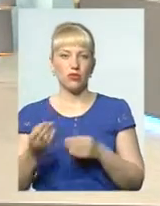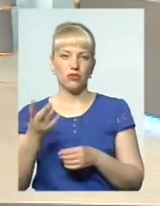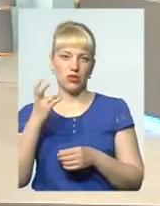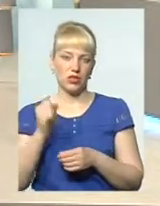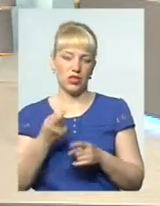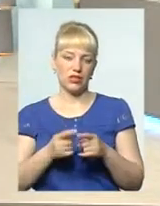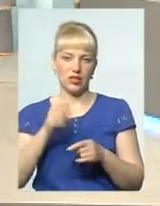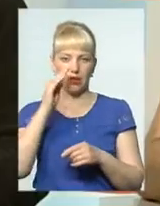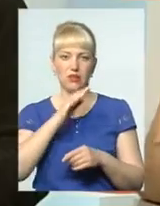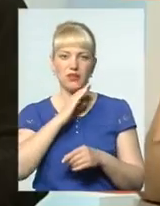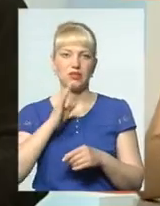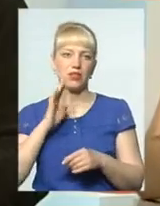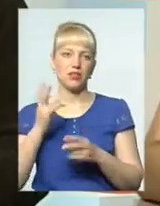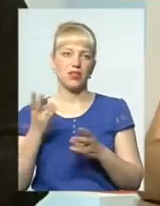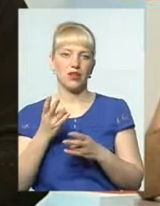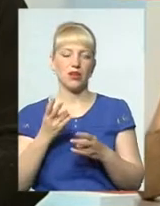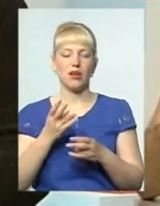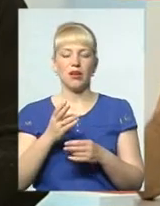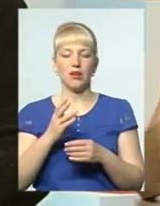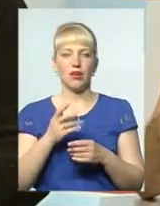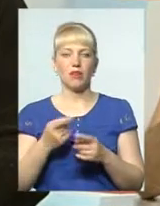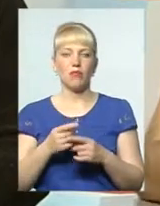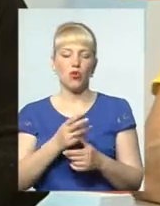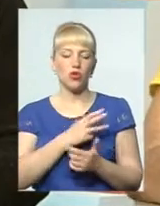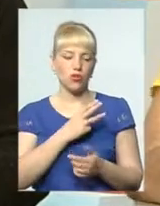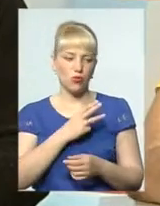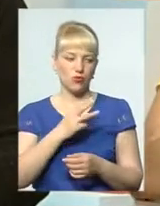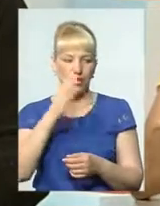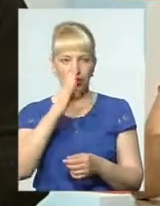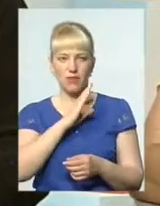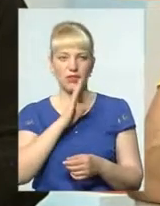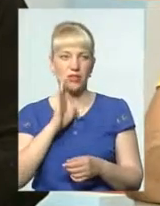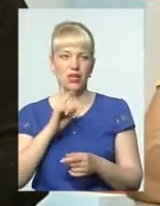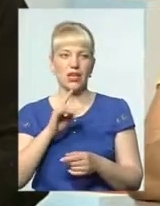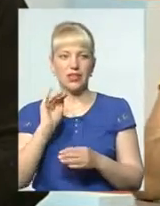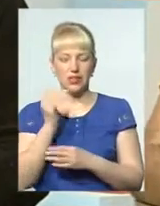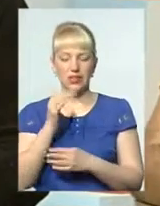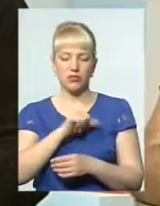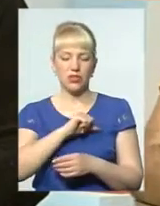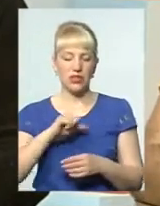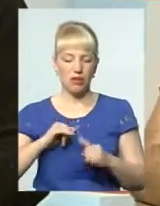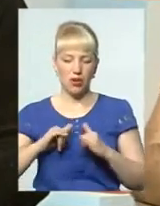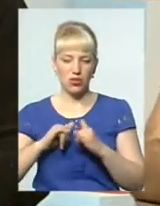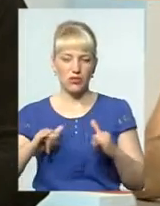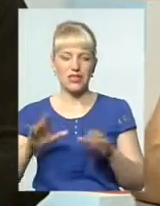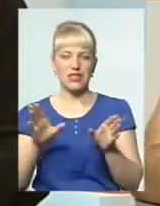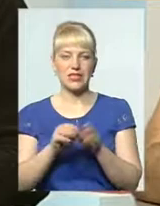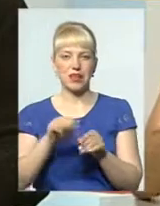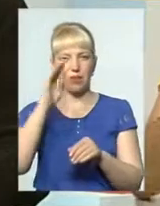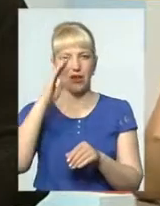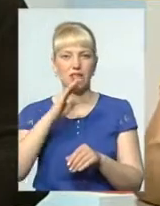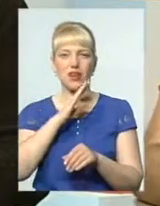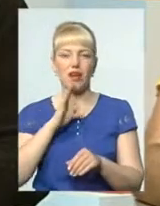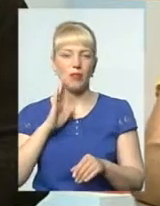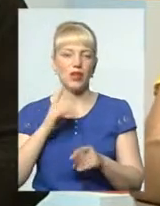можна мотивувати, чи батька, і дитина буде розвиватись сама, з батьками. І батьки будуть розвиватись в творчому,